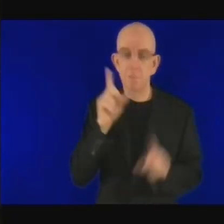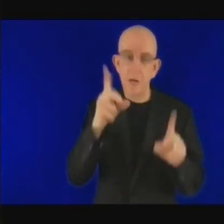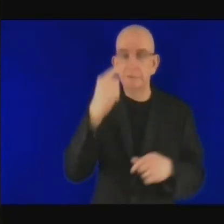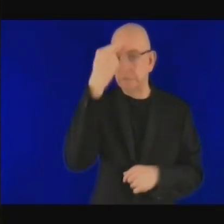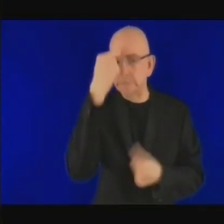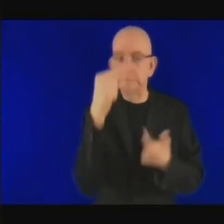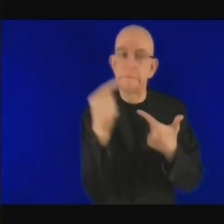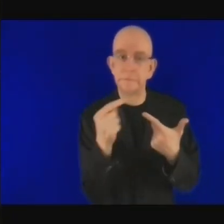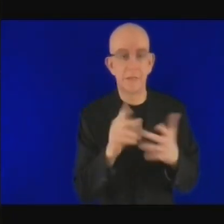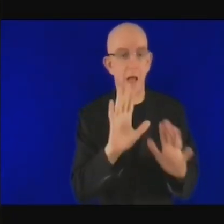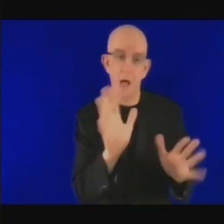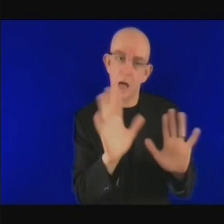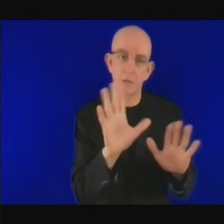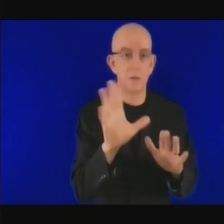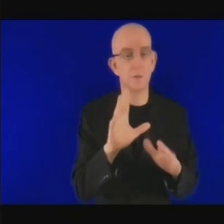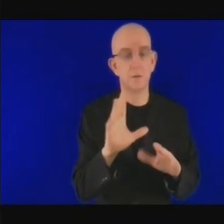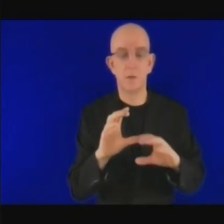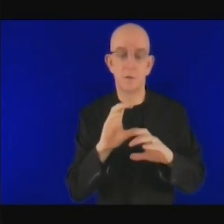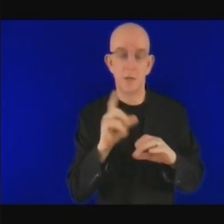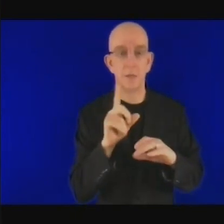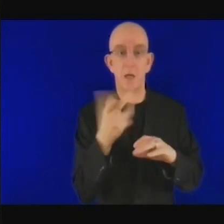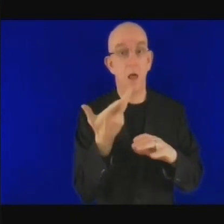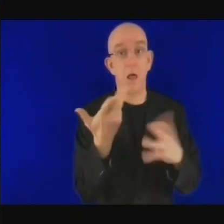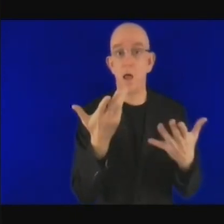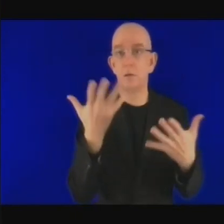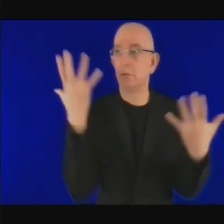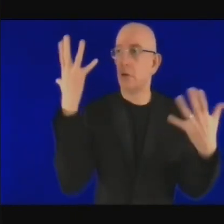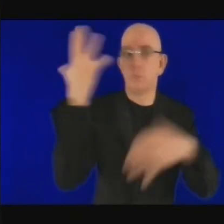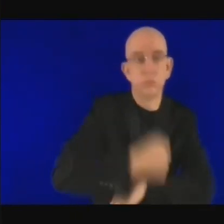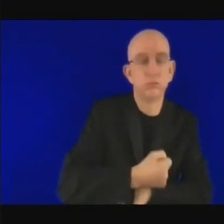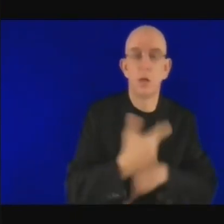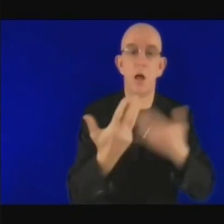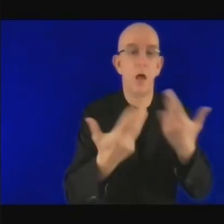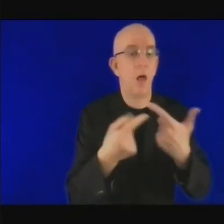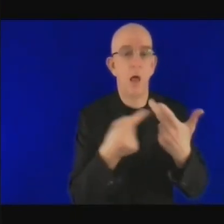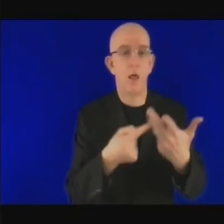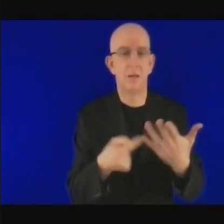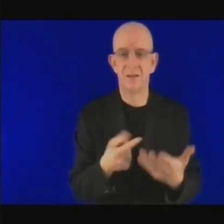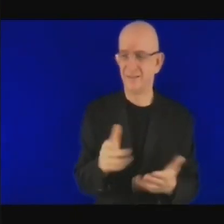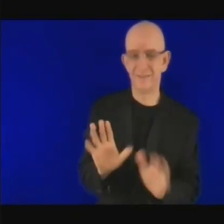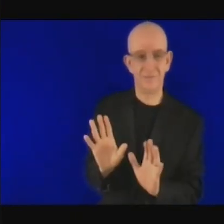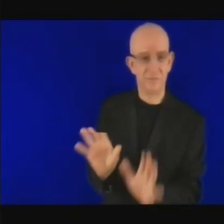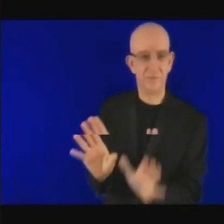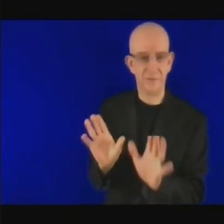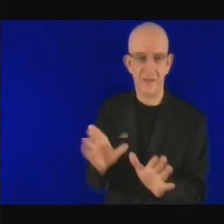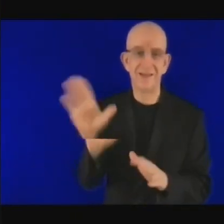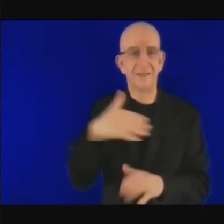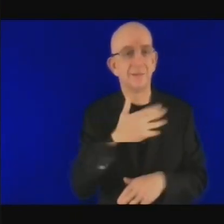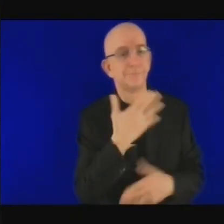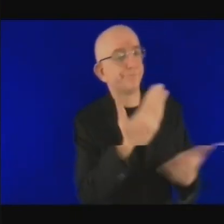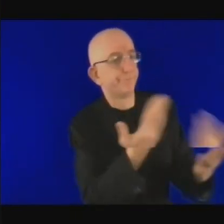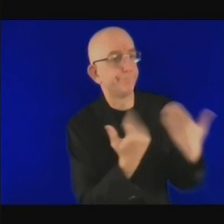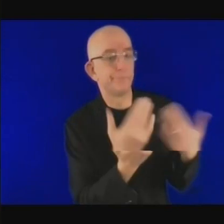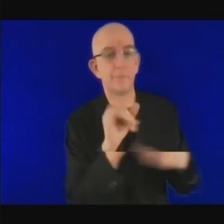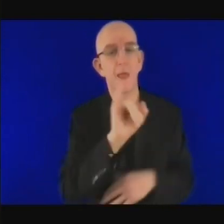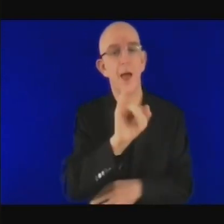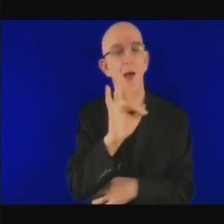voilà on veut impliquer la SFI la Banque mondiale on a cette superposition